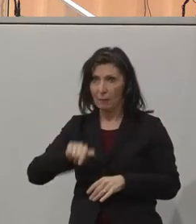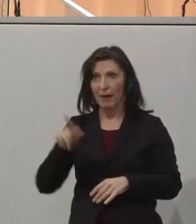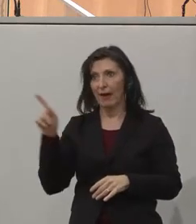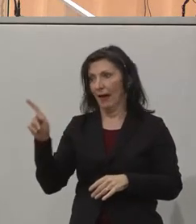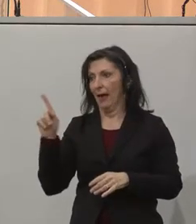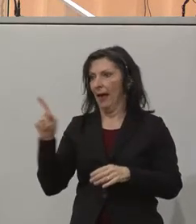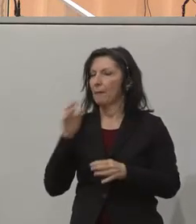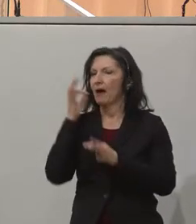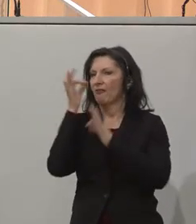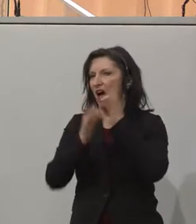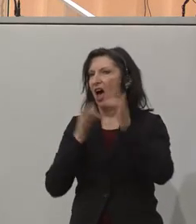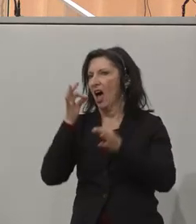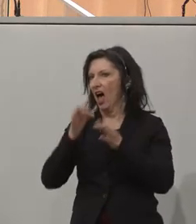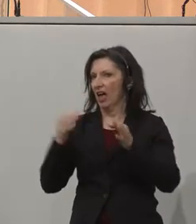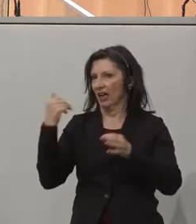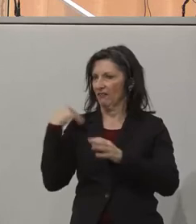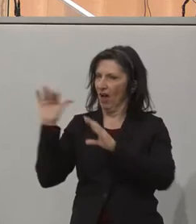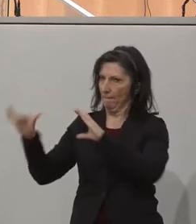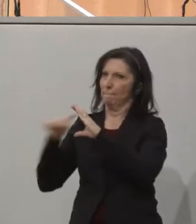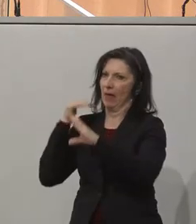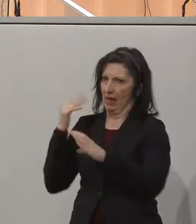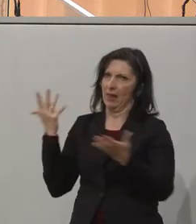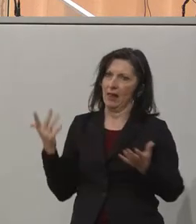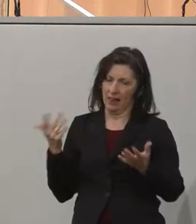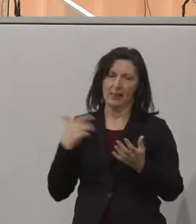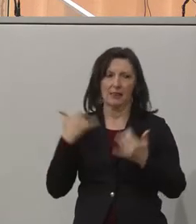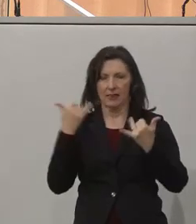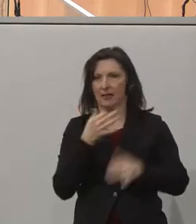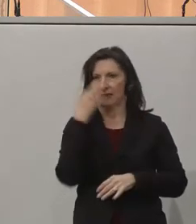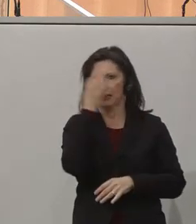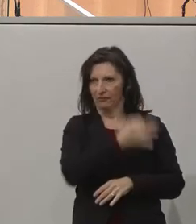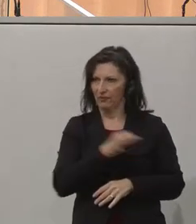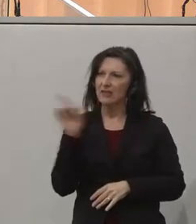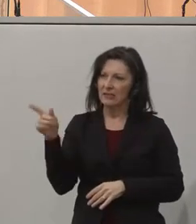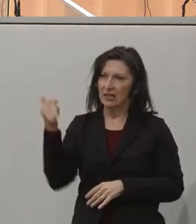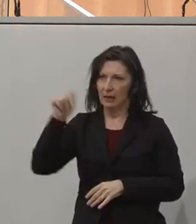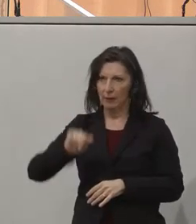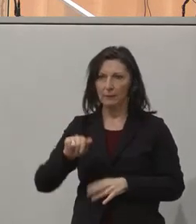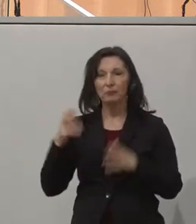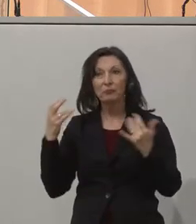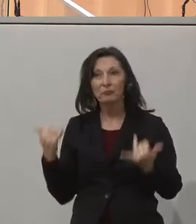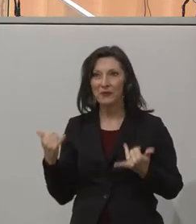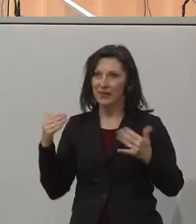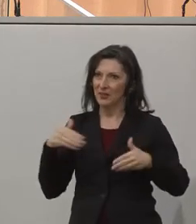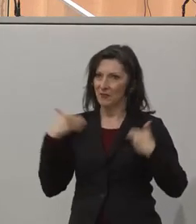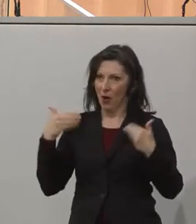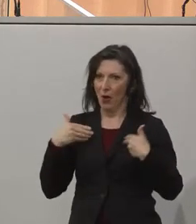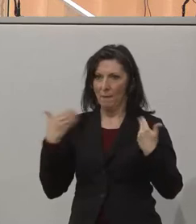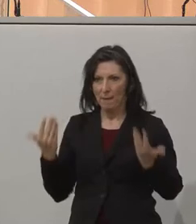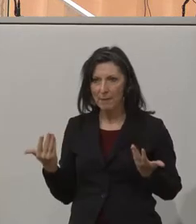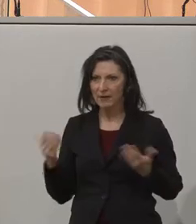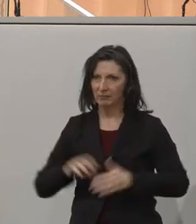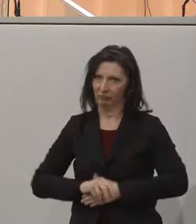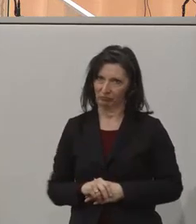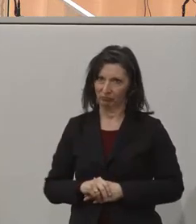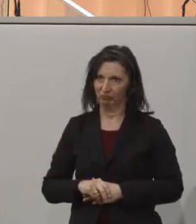Ihre Fragen im Laufe der Veranstaltung uns schon geschickt, also auch da teilhaben können. Jetzt freuen wir uns auf das Statement von Seiten